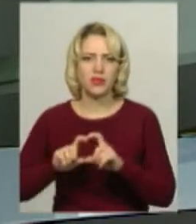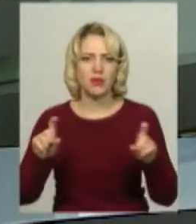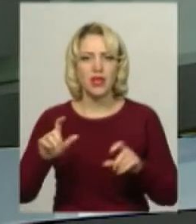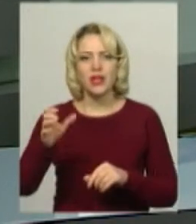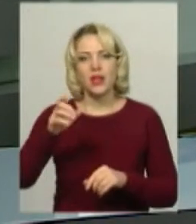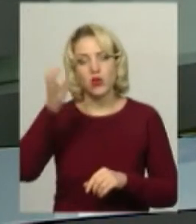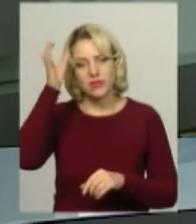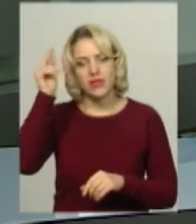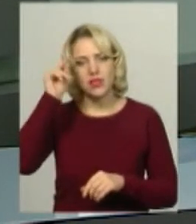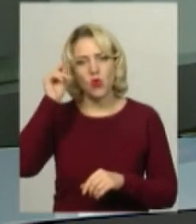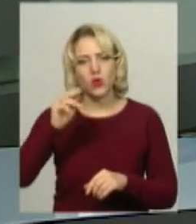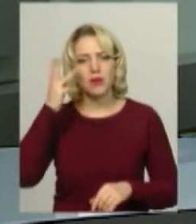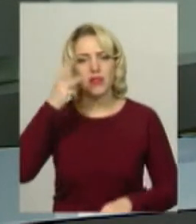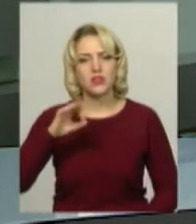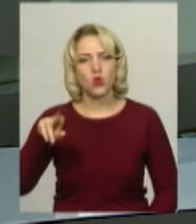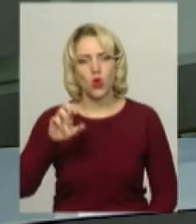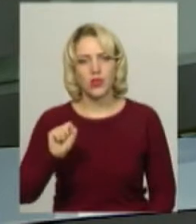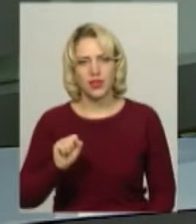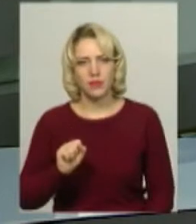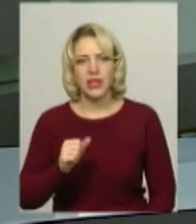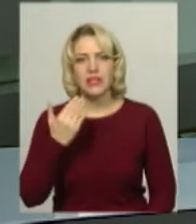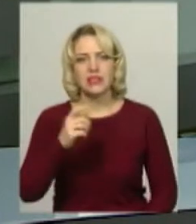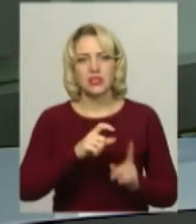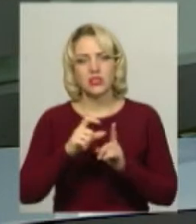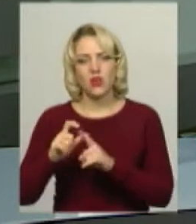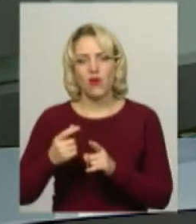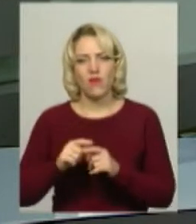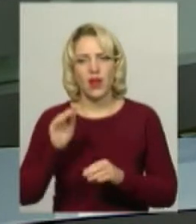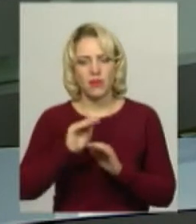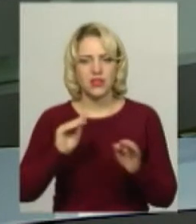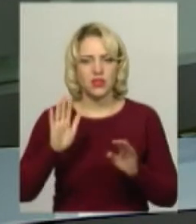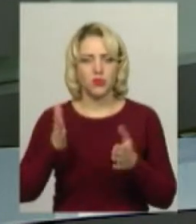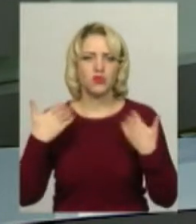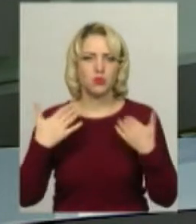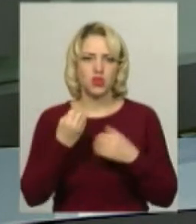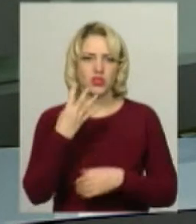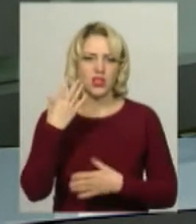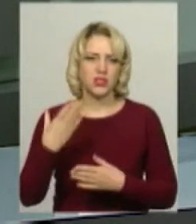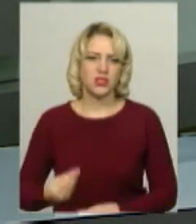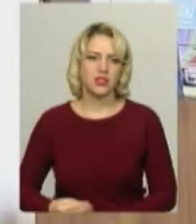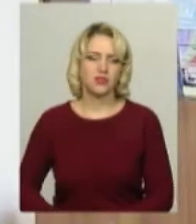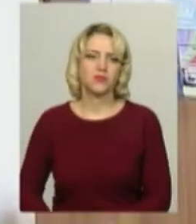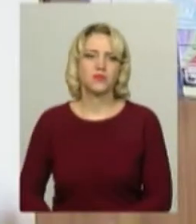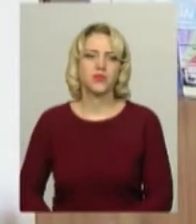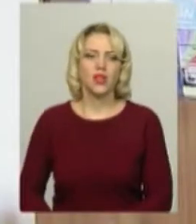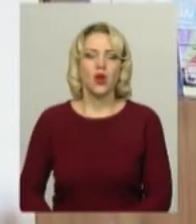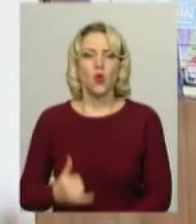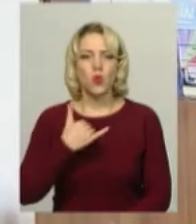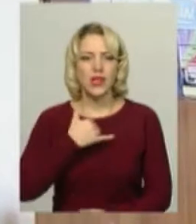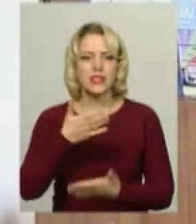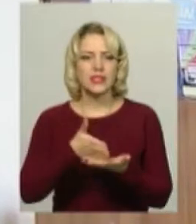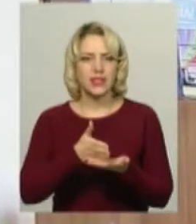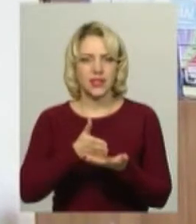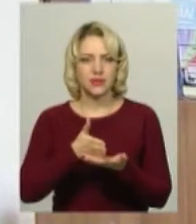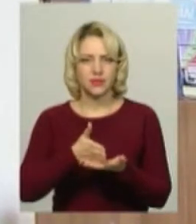освіти і науки Хмельницької ОДА Тяна Дупляк. За її словами, школярі відпочиватимуть 14 днів. У нас є